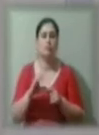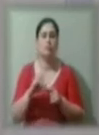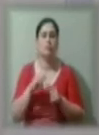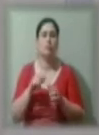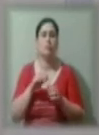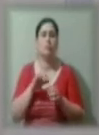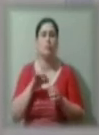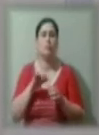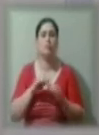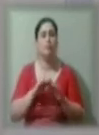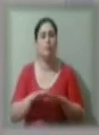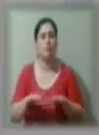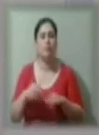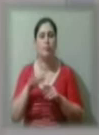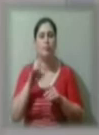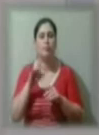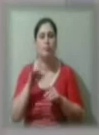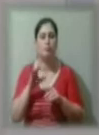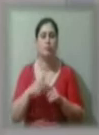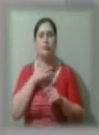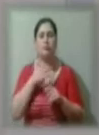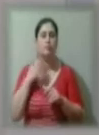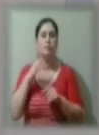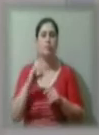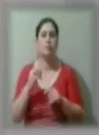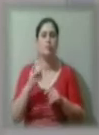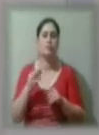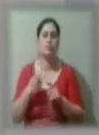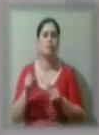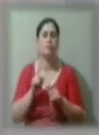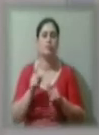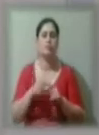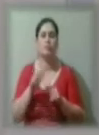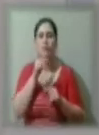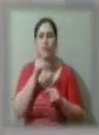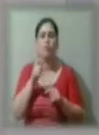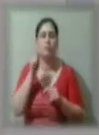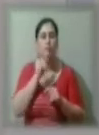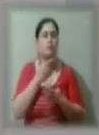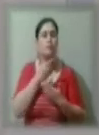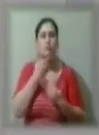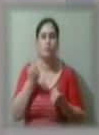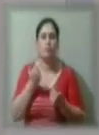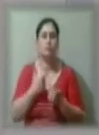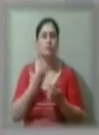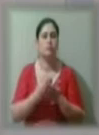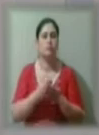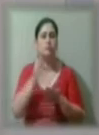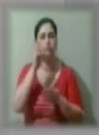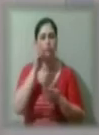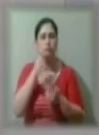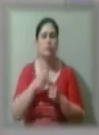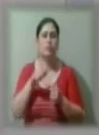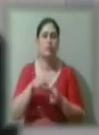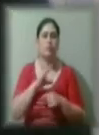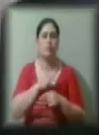процесі багатьох століть, коли українці не мали своєї держави, а тут панували на теренах